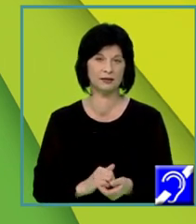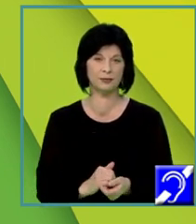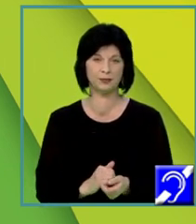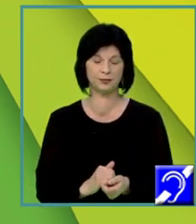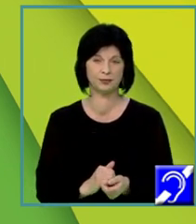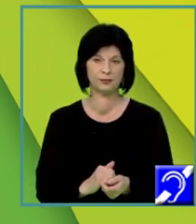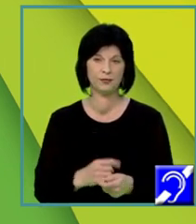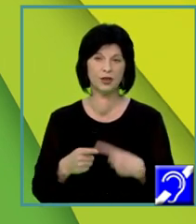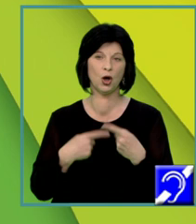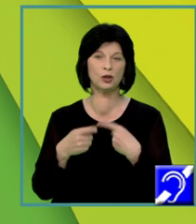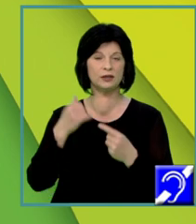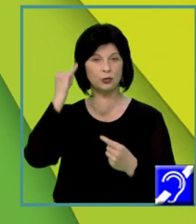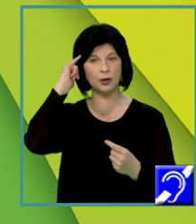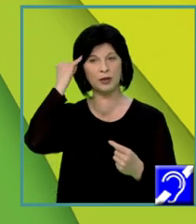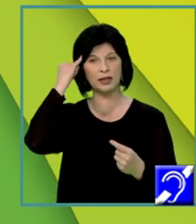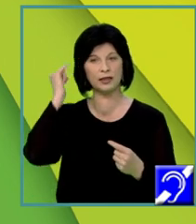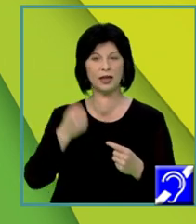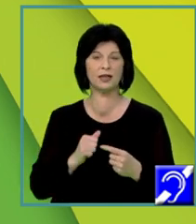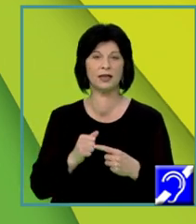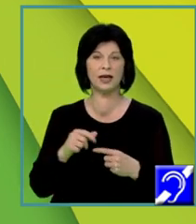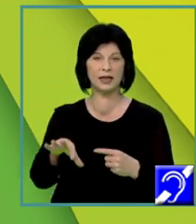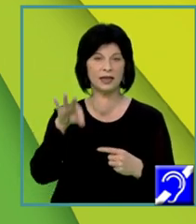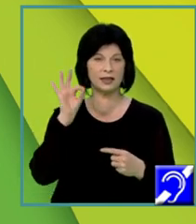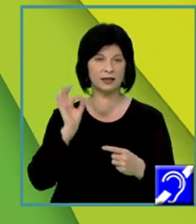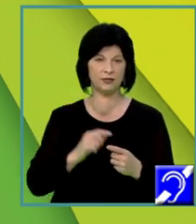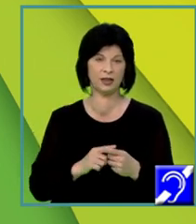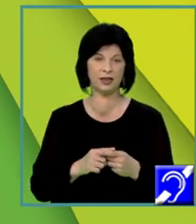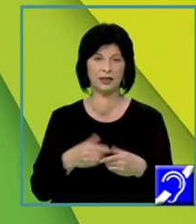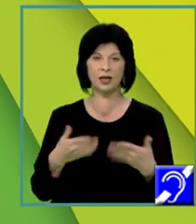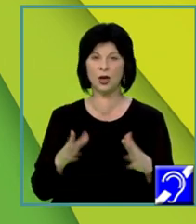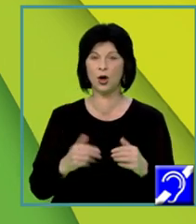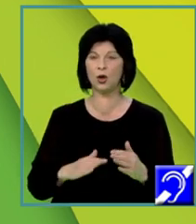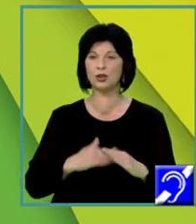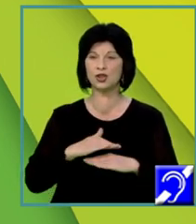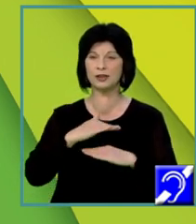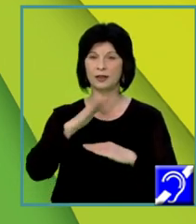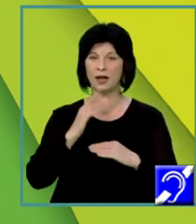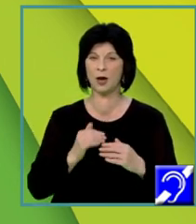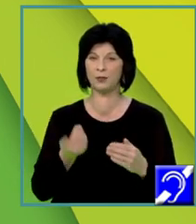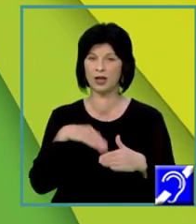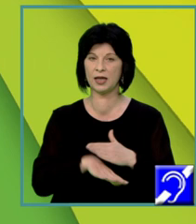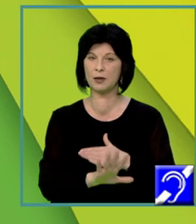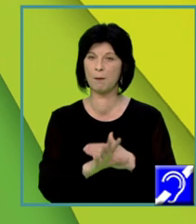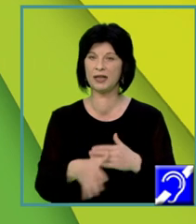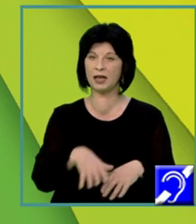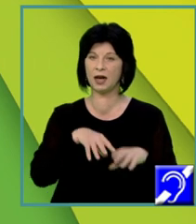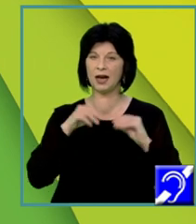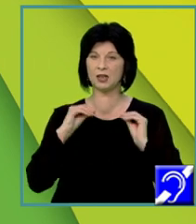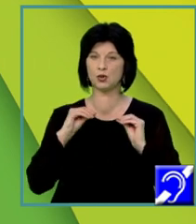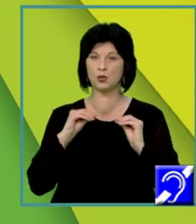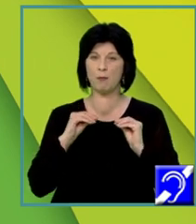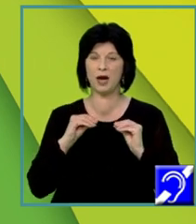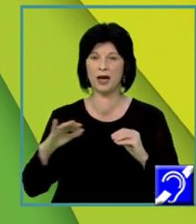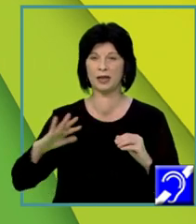identificate. Orice treaptă inițiatică implică asumarea riscurilor. Încă o dată, ideea că sportul este o activitate